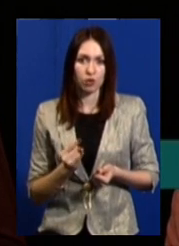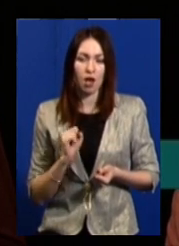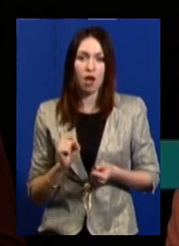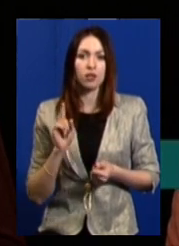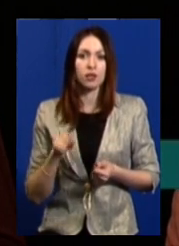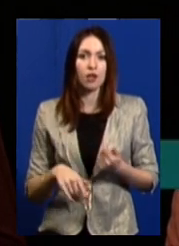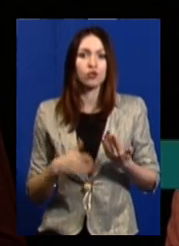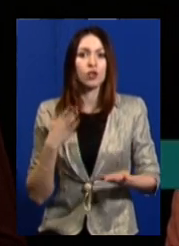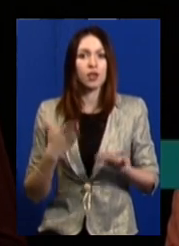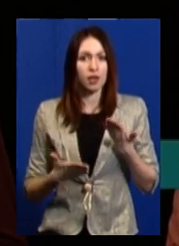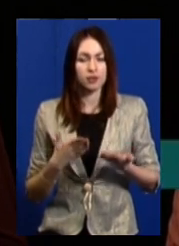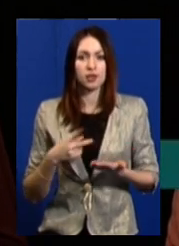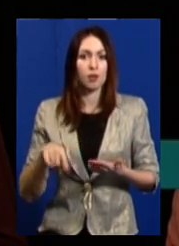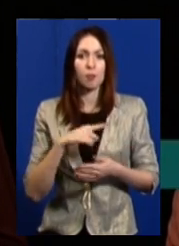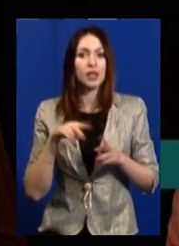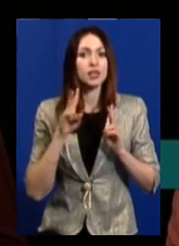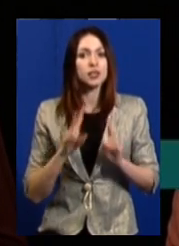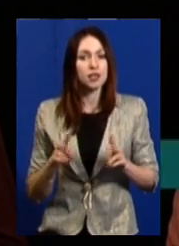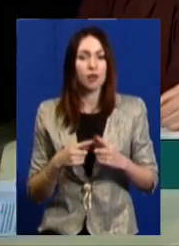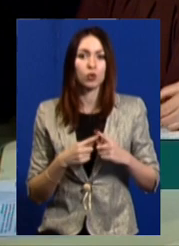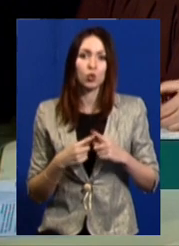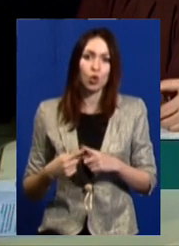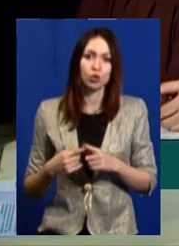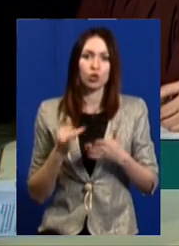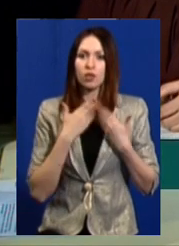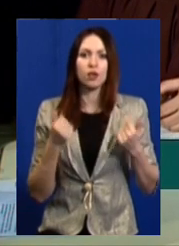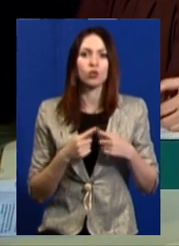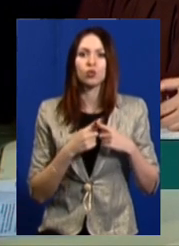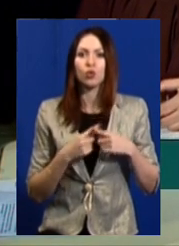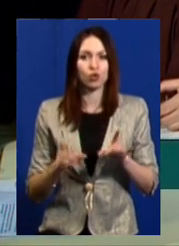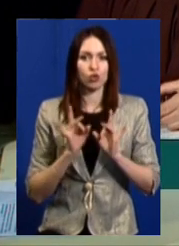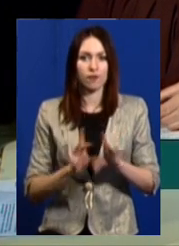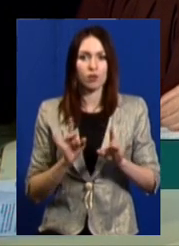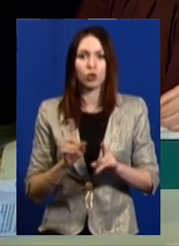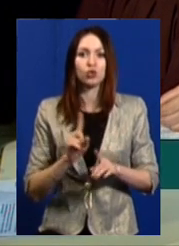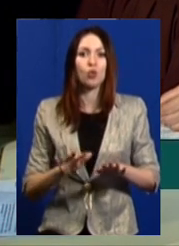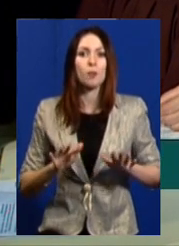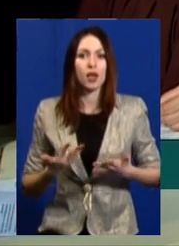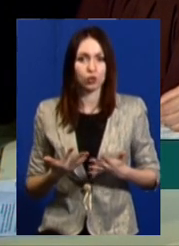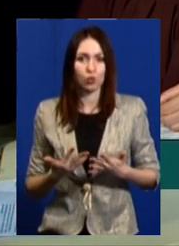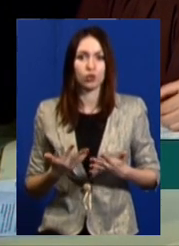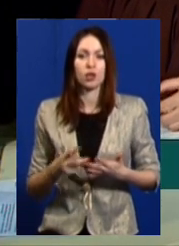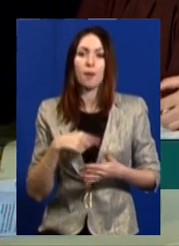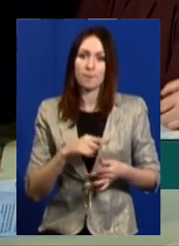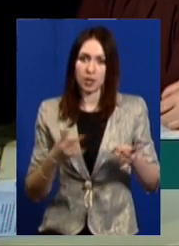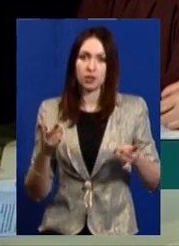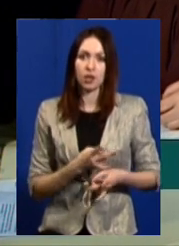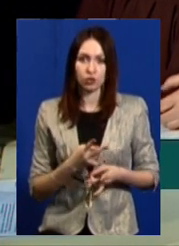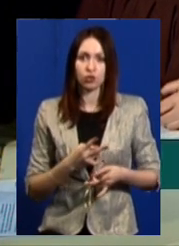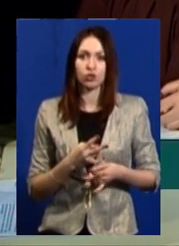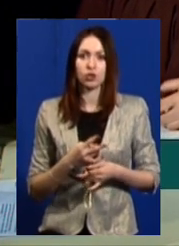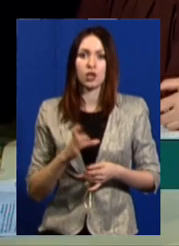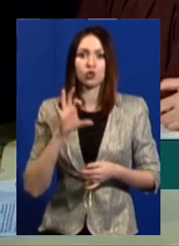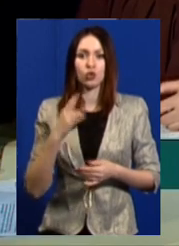навіть якщо ми не знаємо точно і немає точнісінької інформації, що відбувається, ми повинні підключити